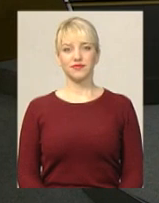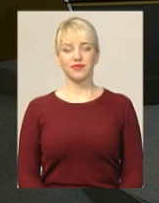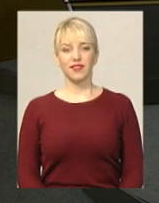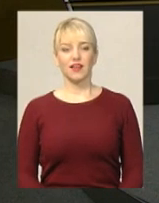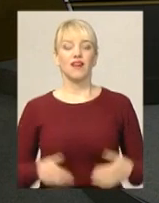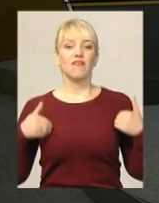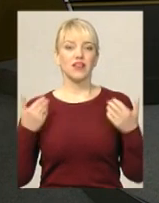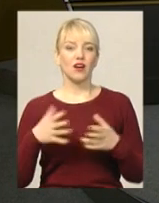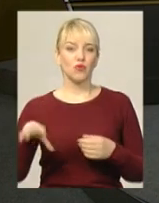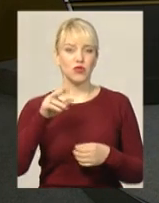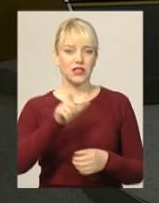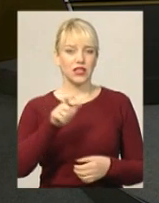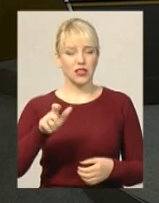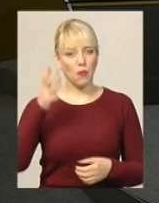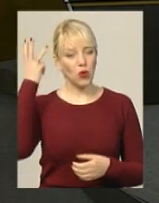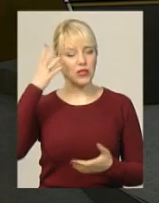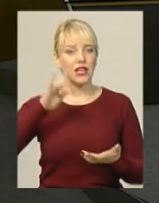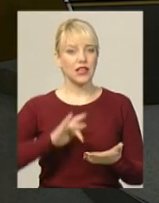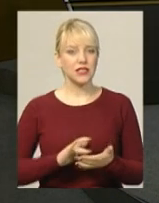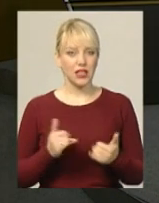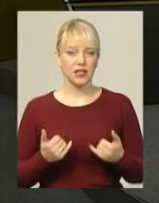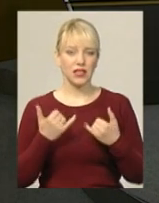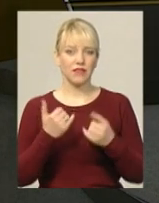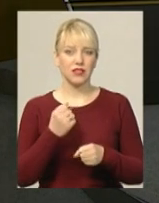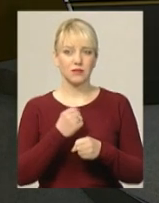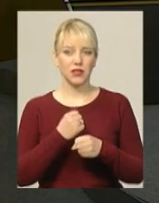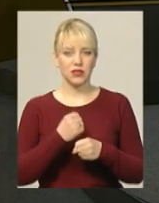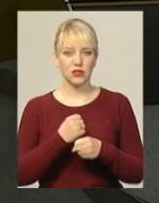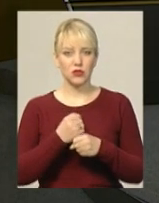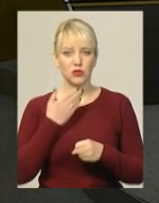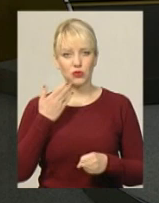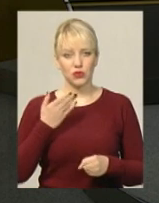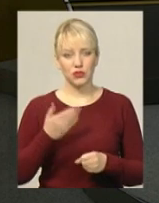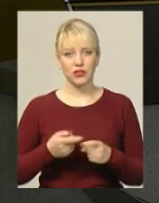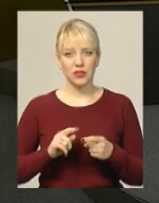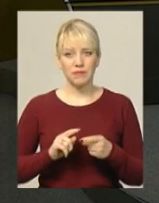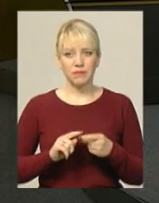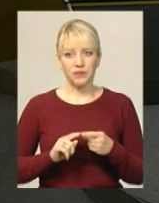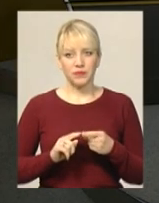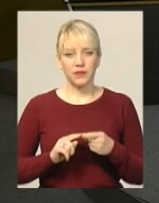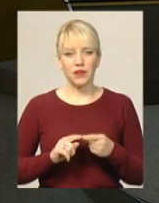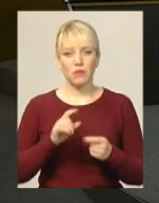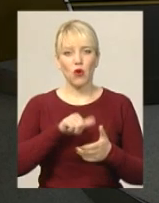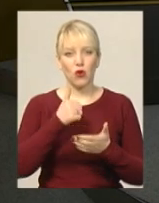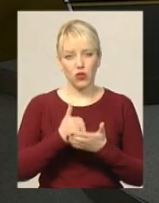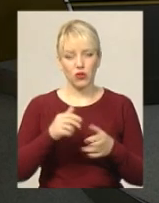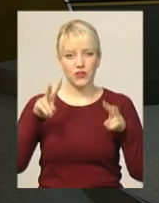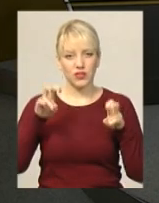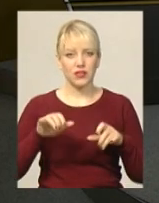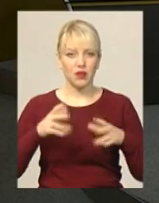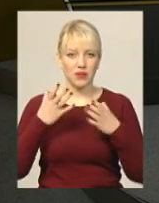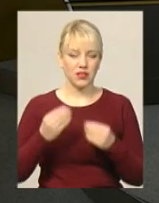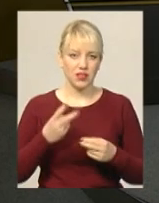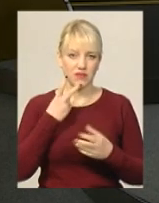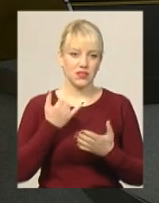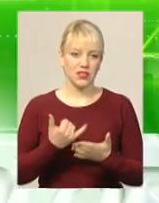Вітаємо усіх глядачів телеканалу «Поділля Центр». В ефірі підсумковий інформаційний випуск «Подільська панорама». Про головні теми програми – далі